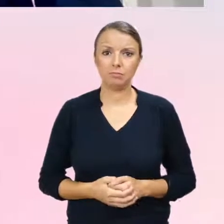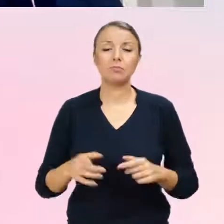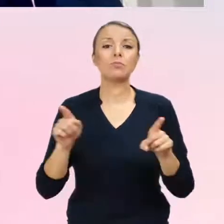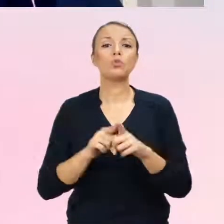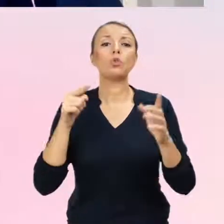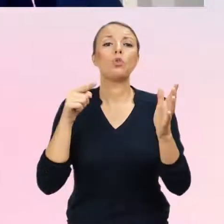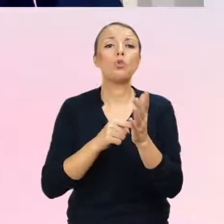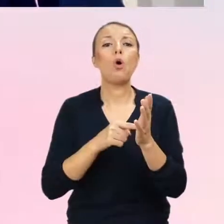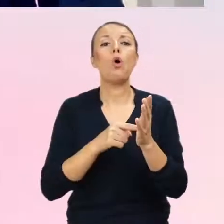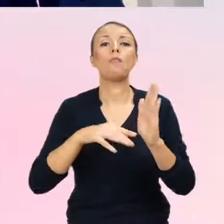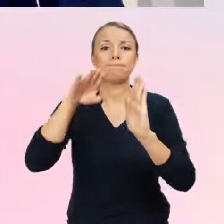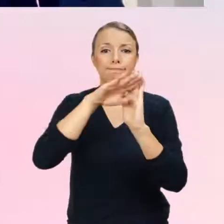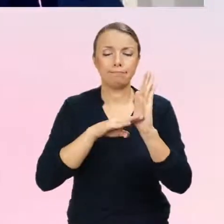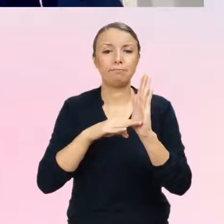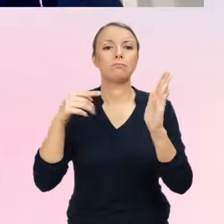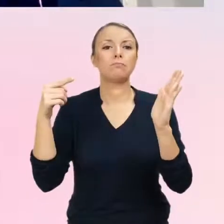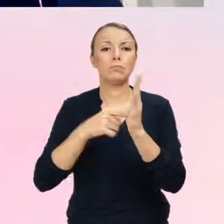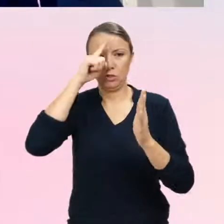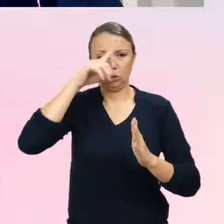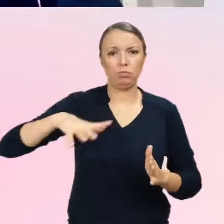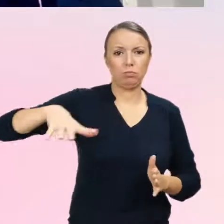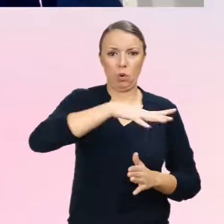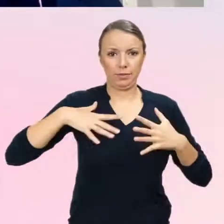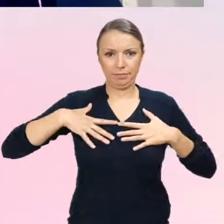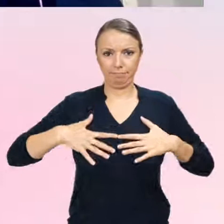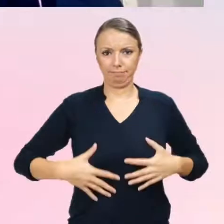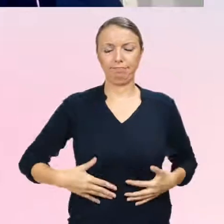społecznej lub ewentualnie odwracalnych interwencji medycznych.